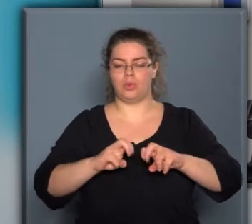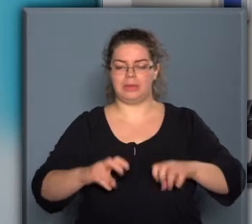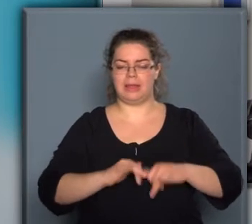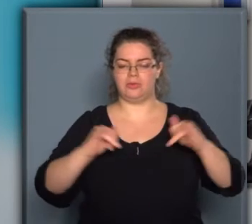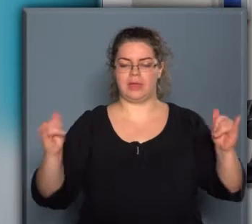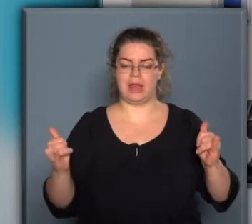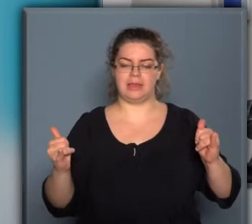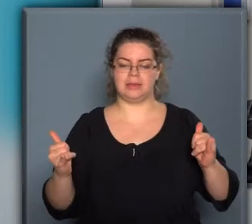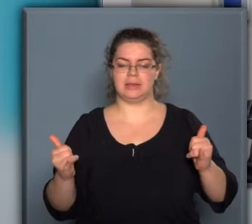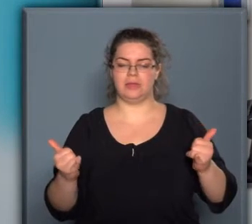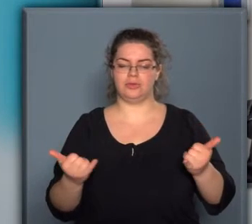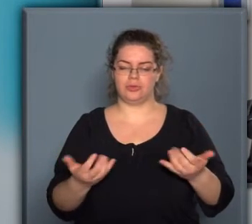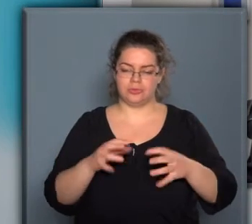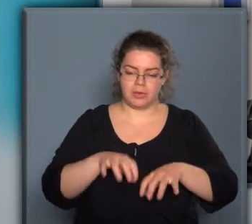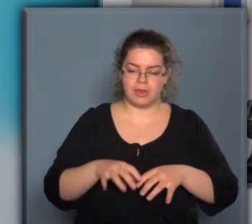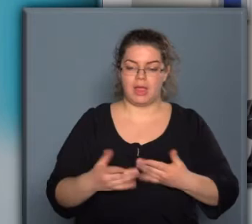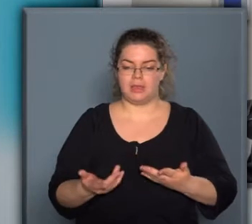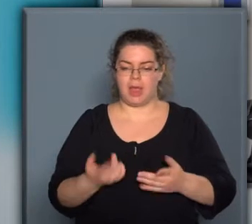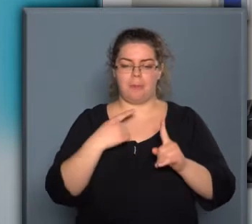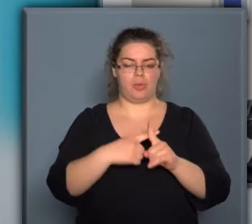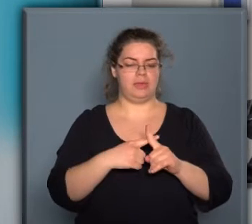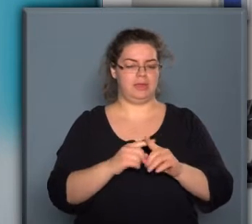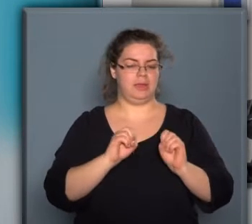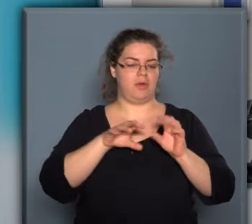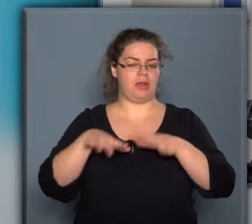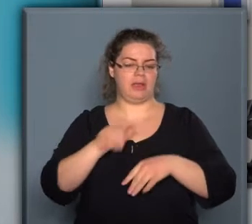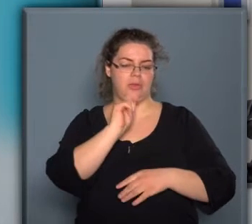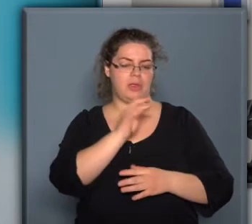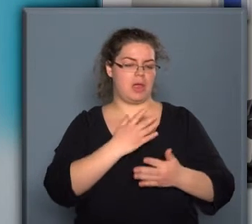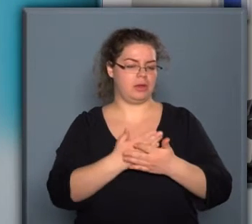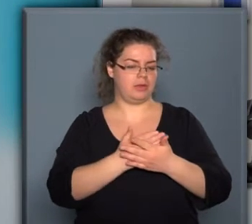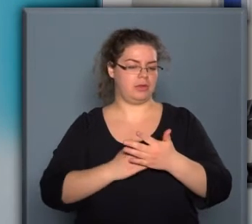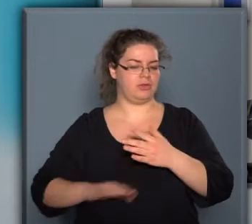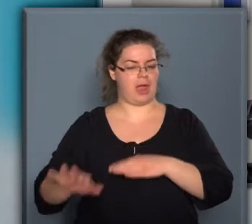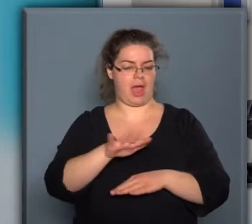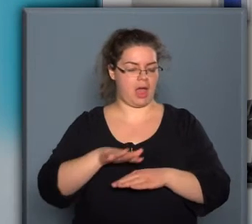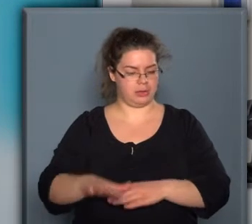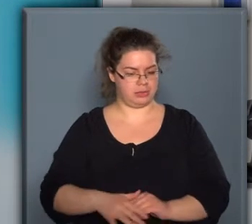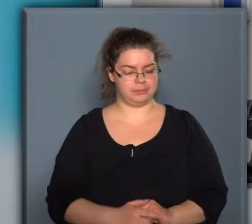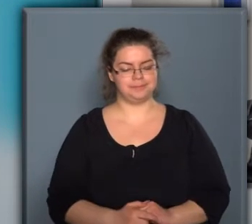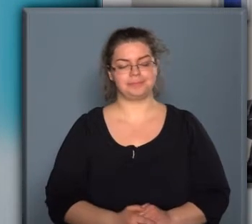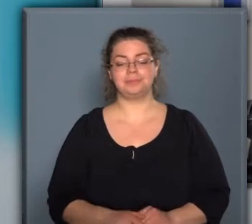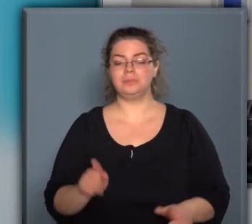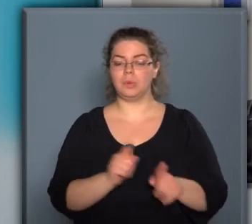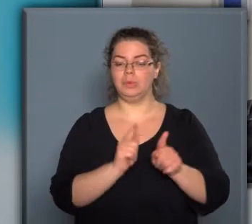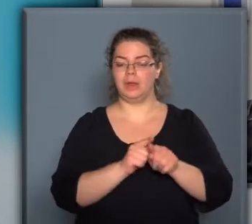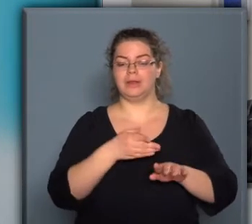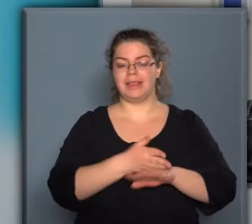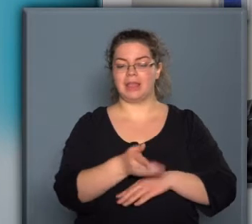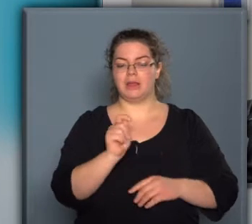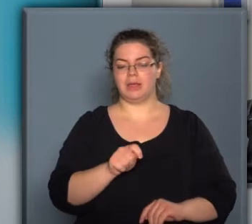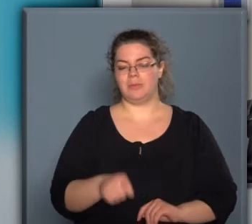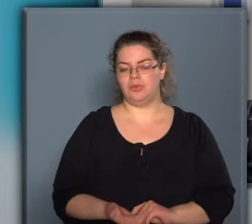tevékenységüket is. Ezzel gyakorolnak pozitív hatást a magyar gazdaság egészére. Ugyanakkor az általuk